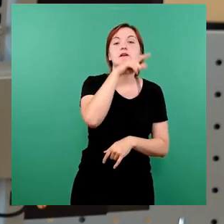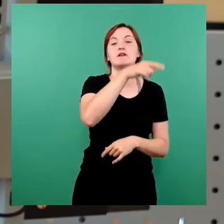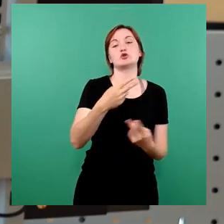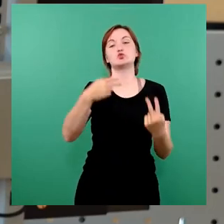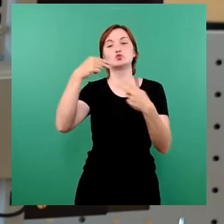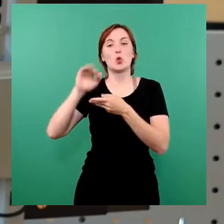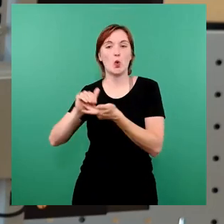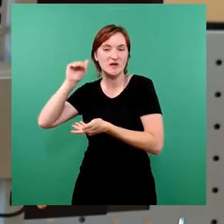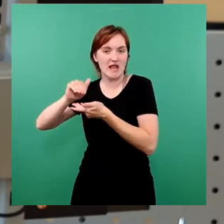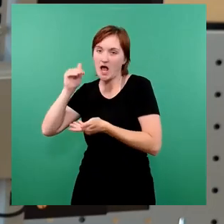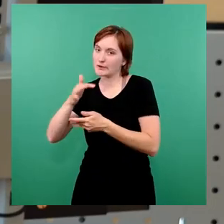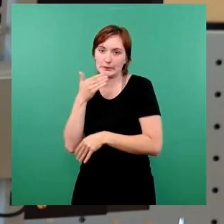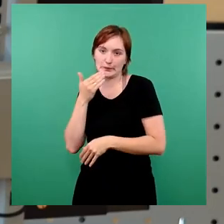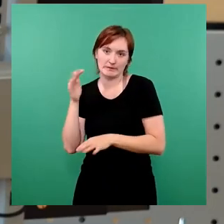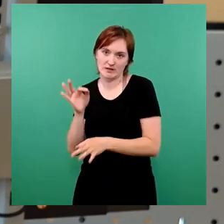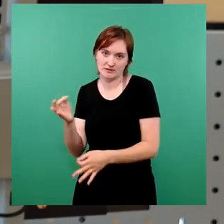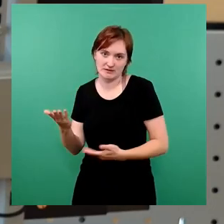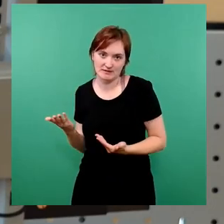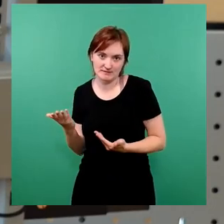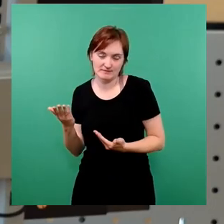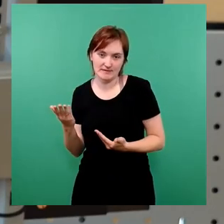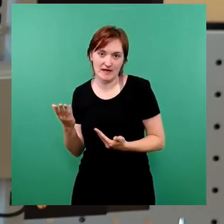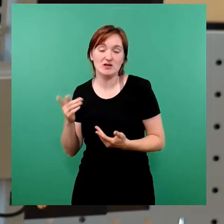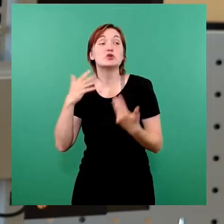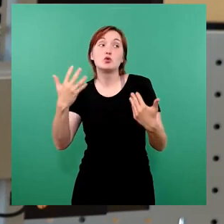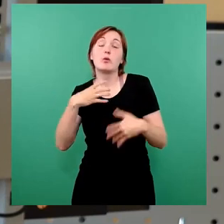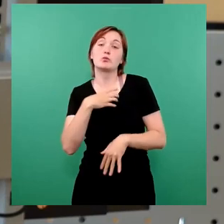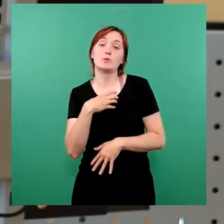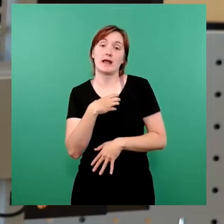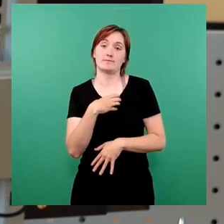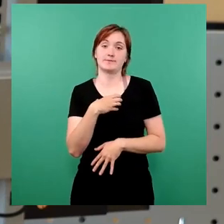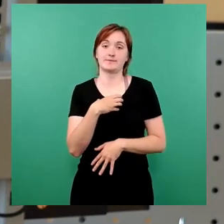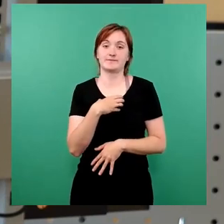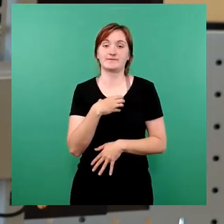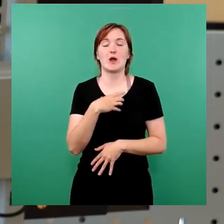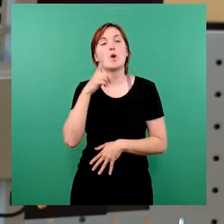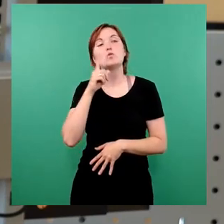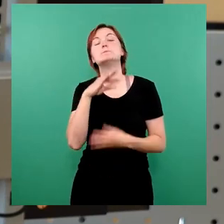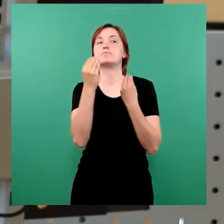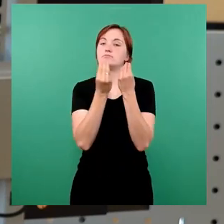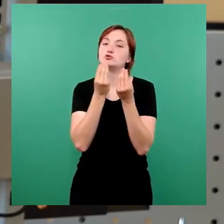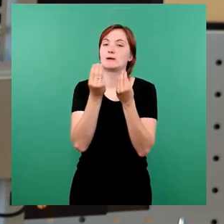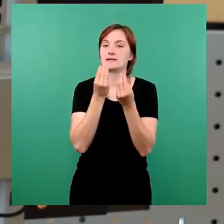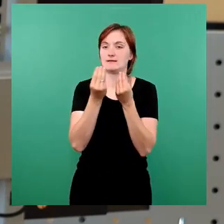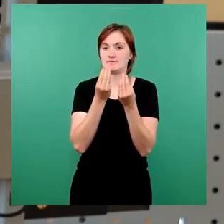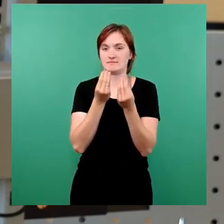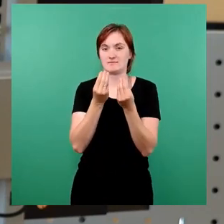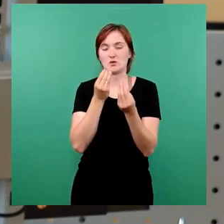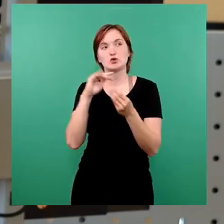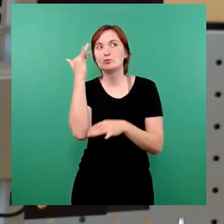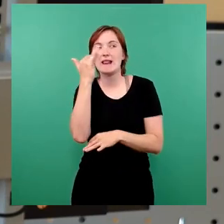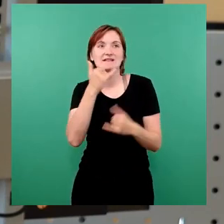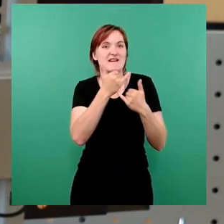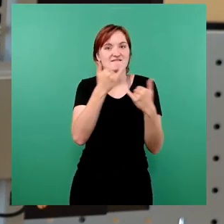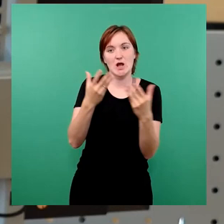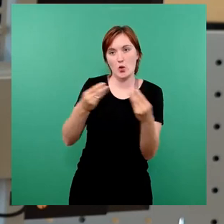Und das ist natürlich auch ein Problem, was wir, glaube ich, unbedingt mal überlegen sollte, dass